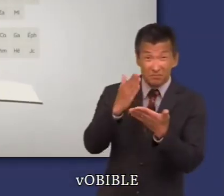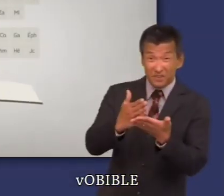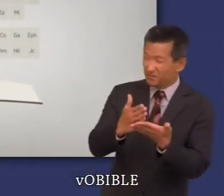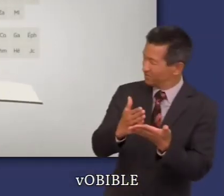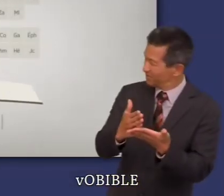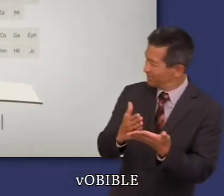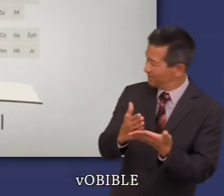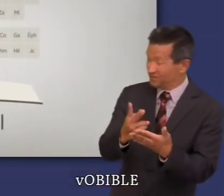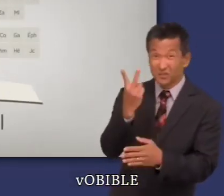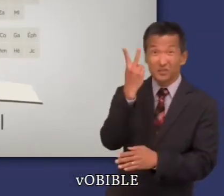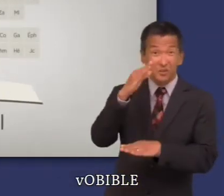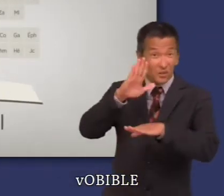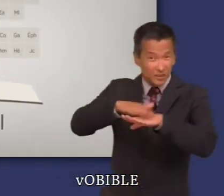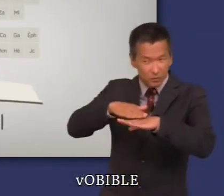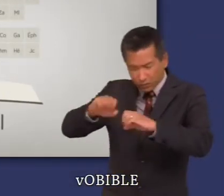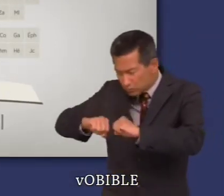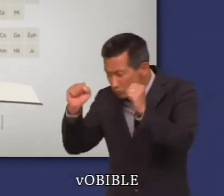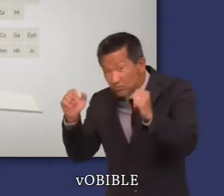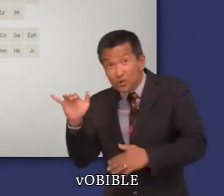Introduction au deuxième livre de Samuel.